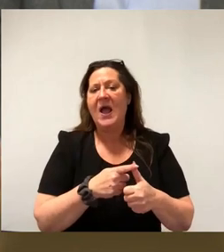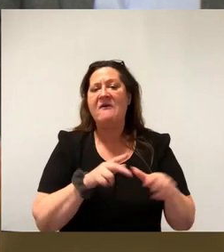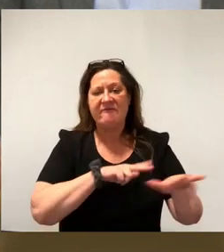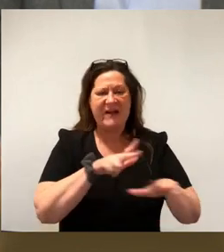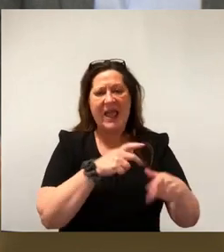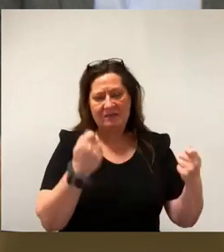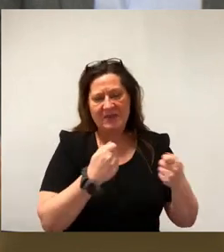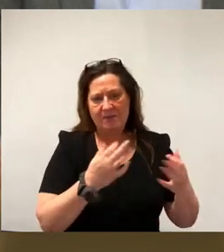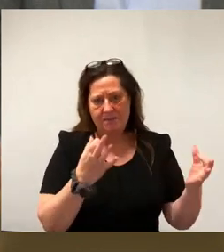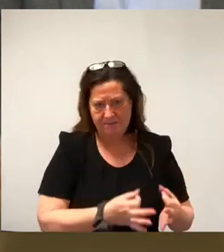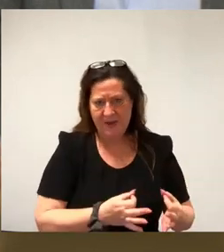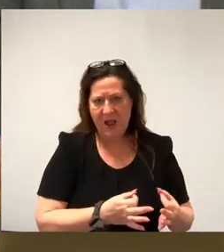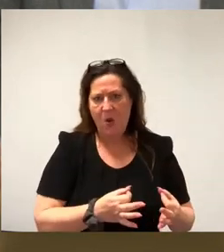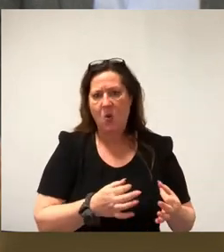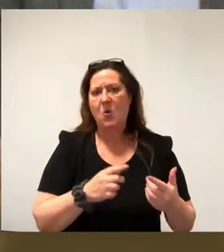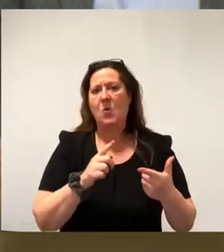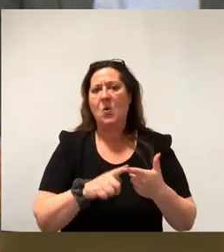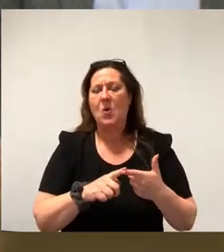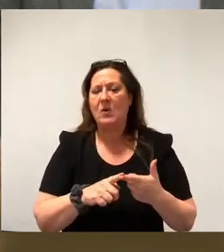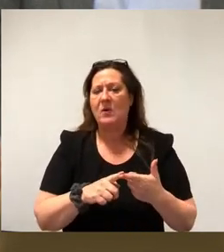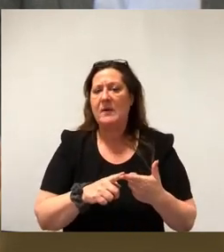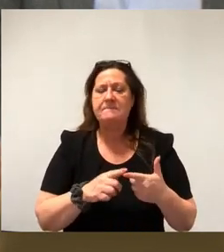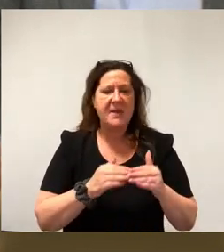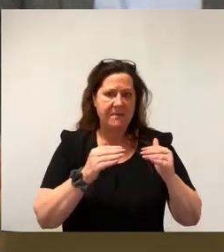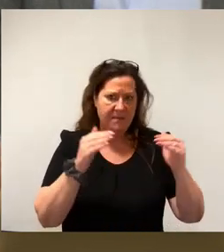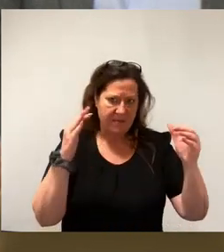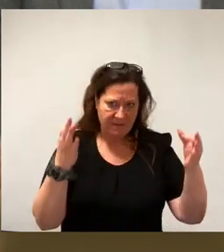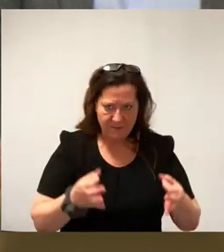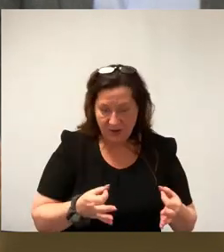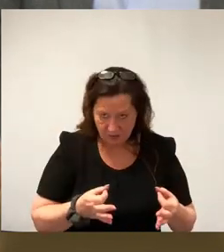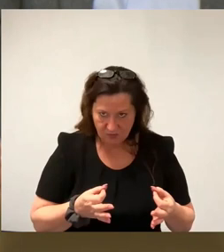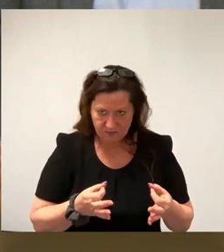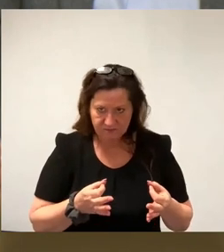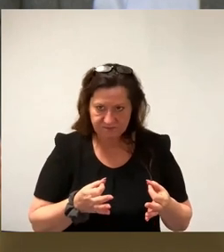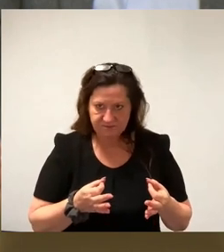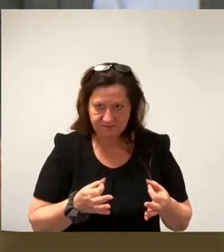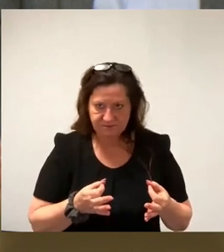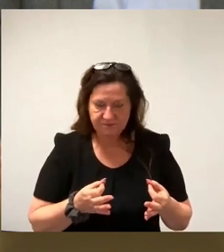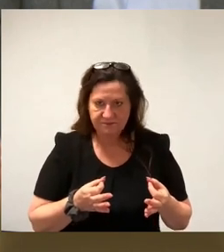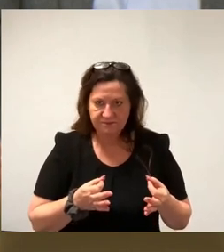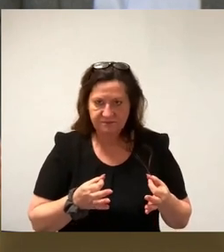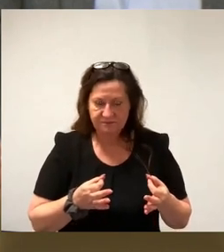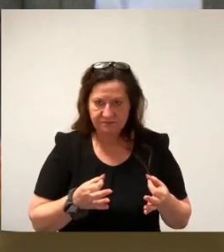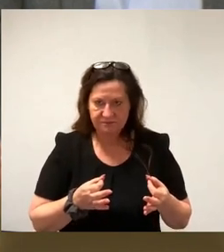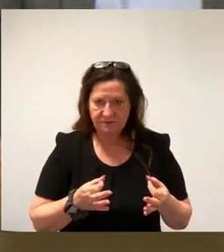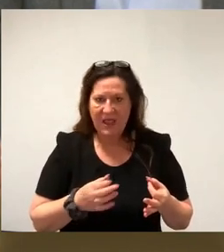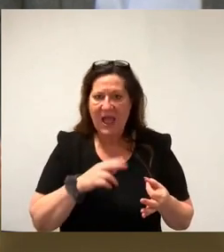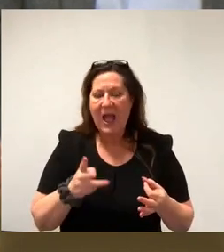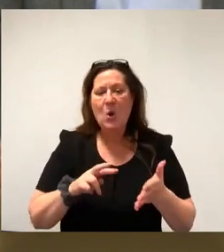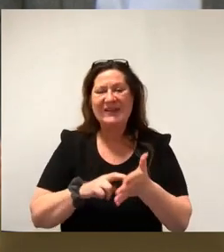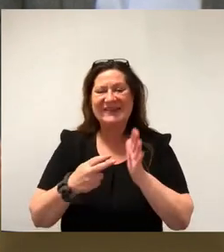den Bädern zugenommen haben. Wir als Technische Werke die